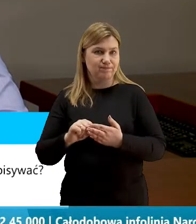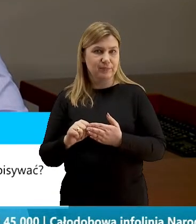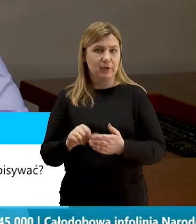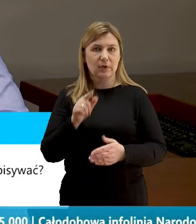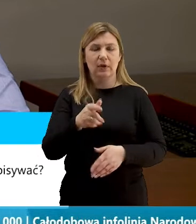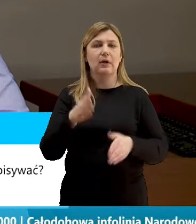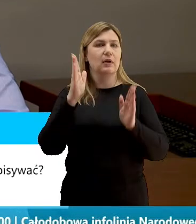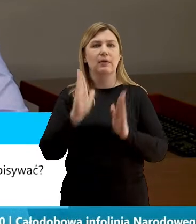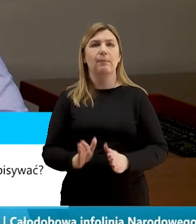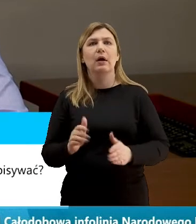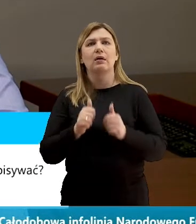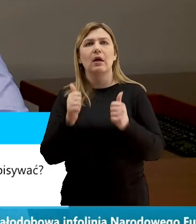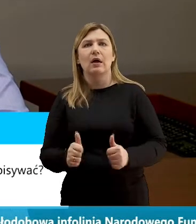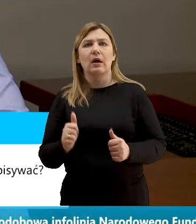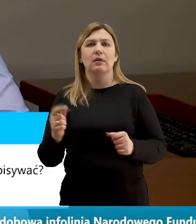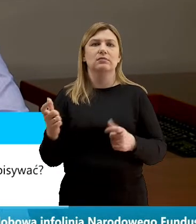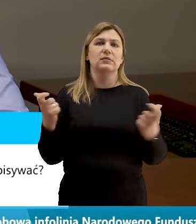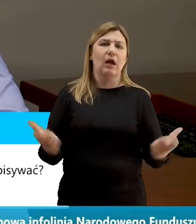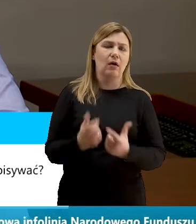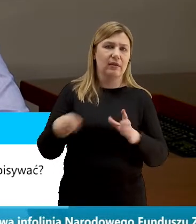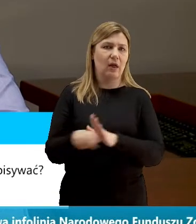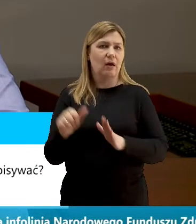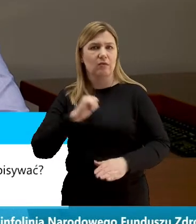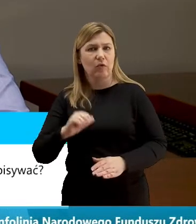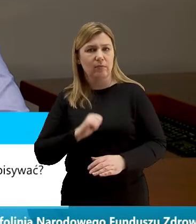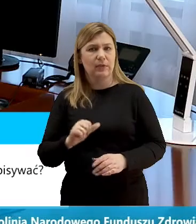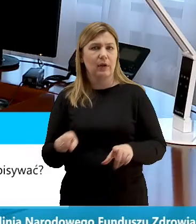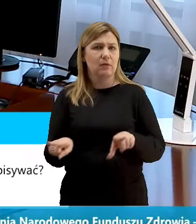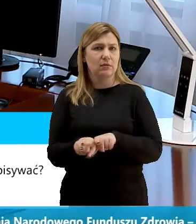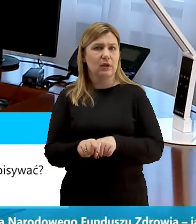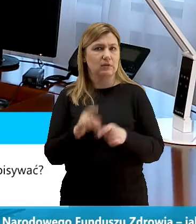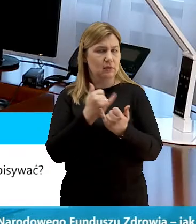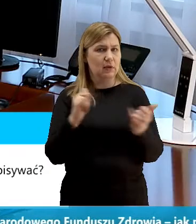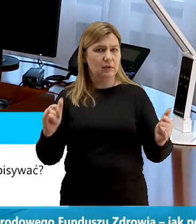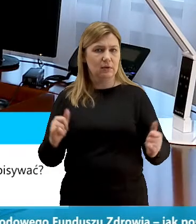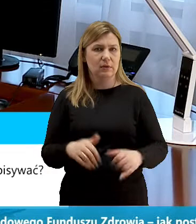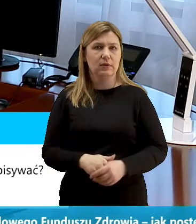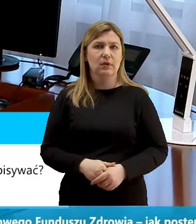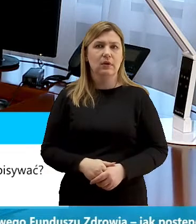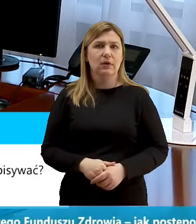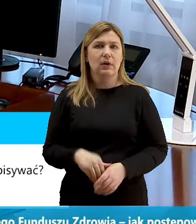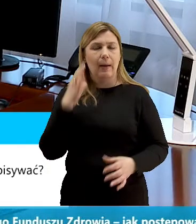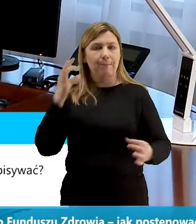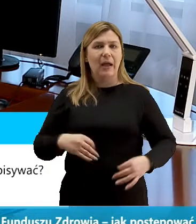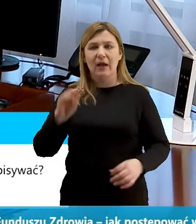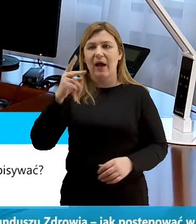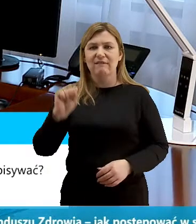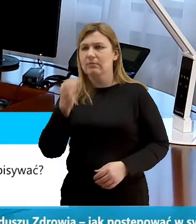stanowili zagrożenia ani dla siebie, ani dla innych. Pani Ewa pyta, czy